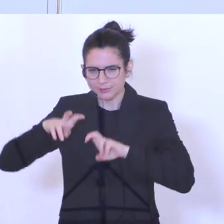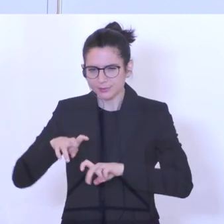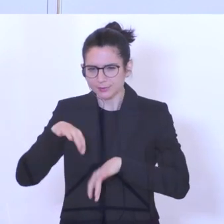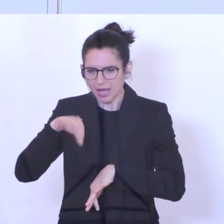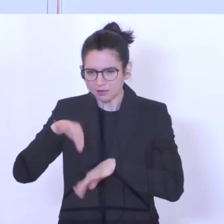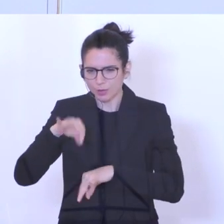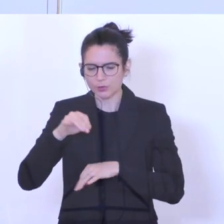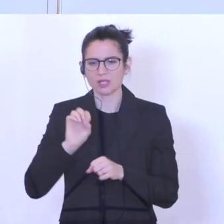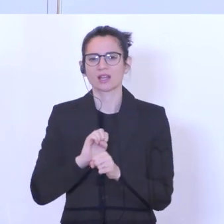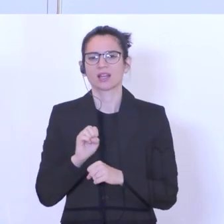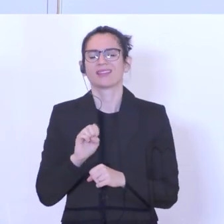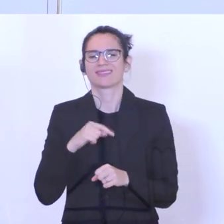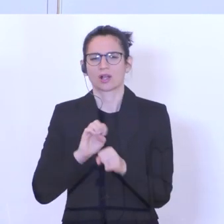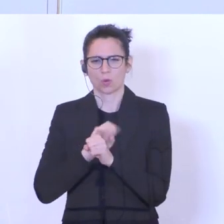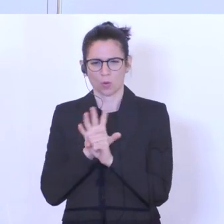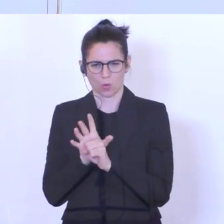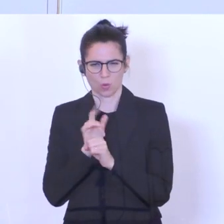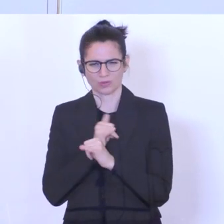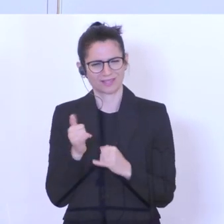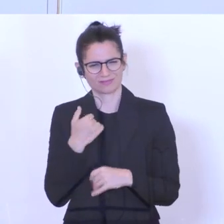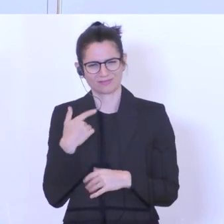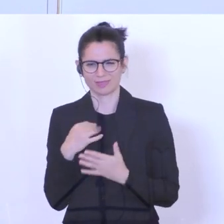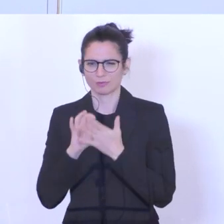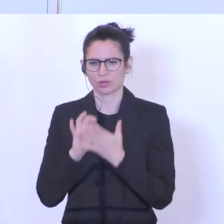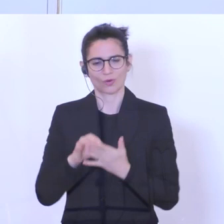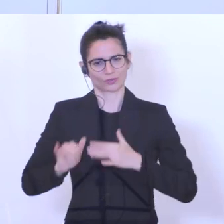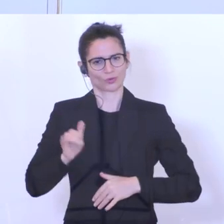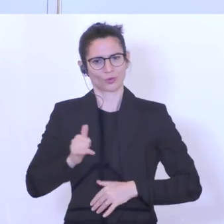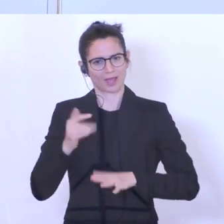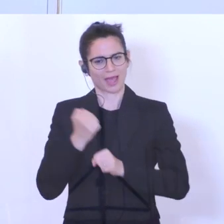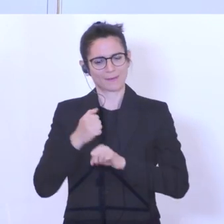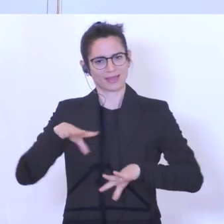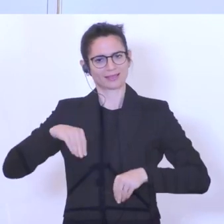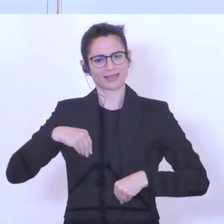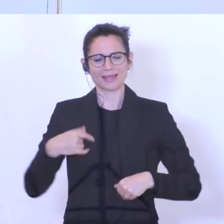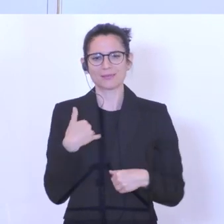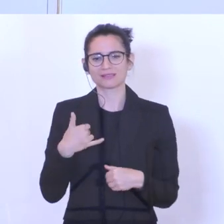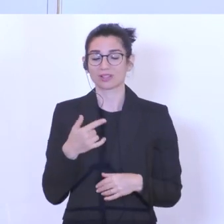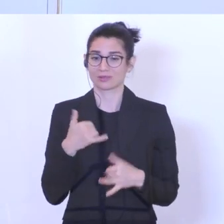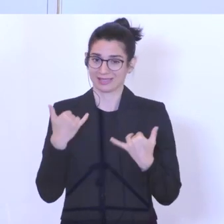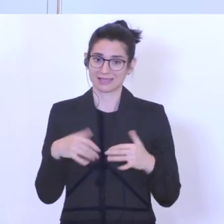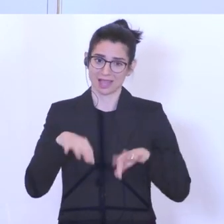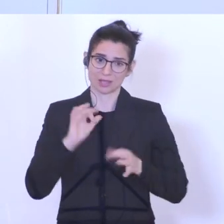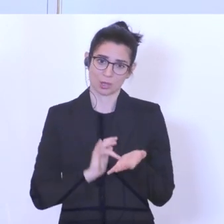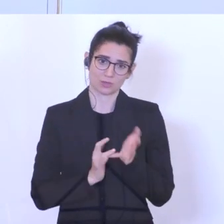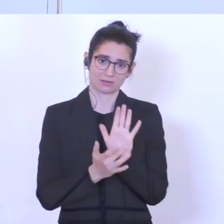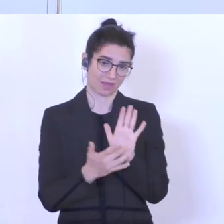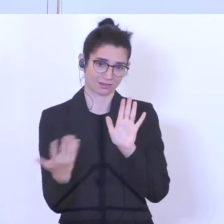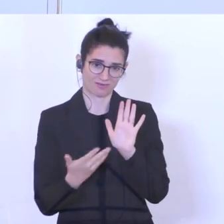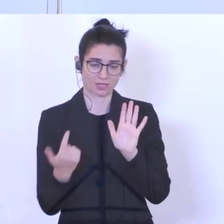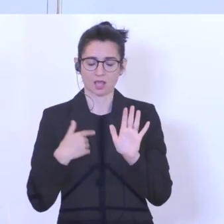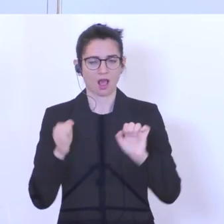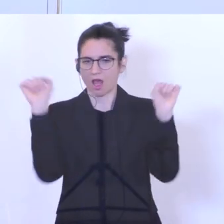von Covid-19 auf junge Arbeitnehmerinnen und Arbeitnehmer vorgelegt und das Ergebnis ist